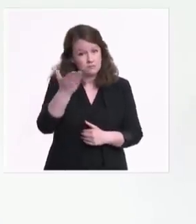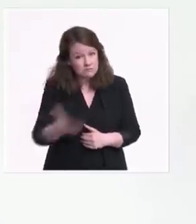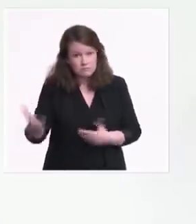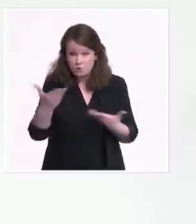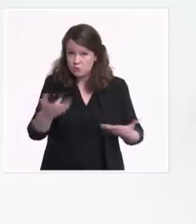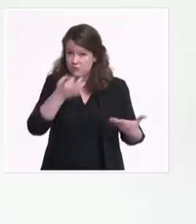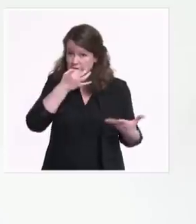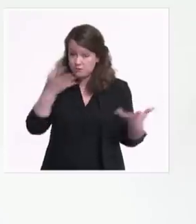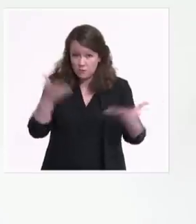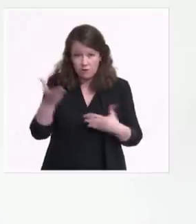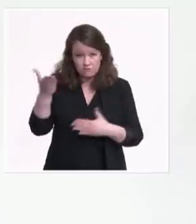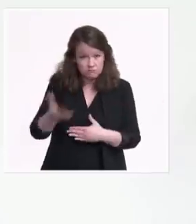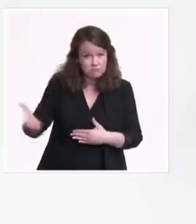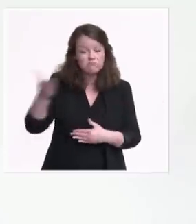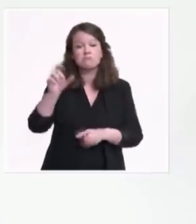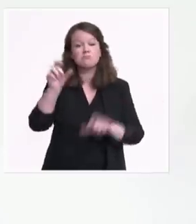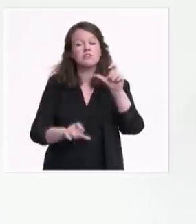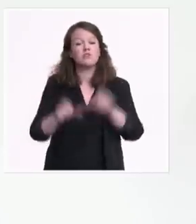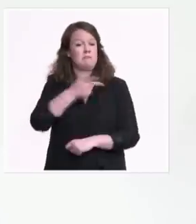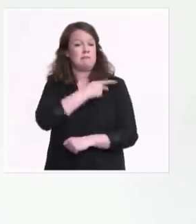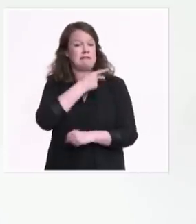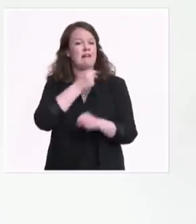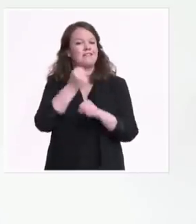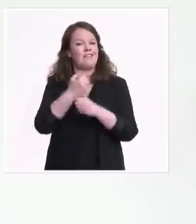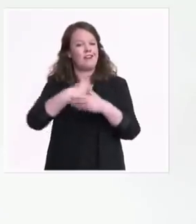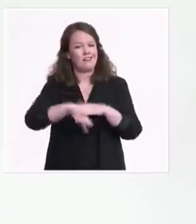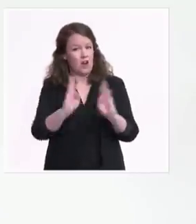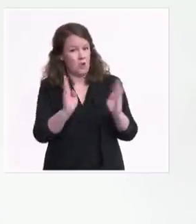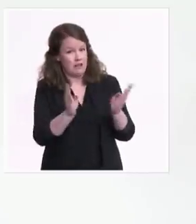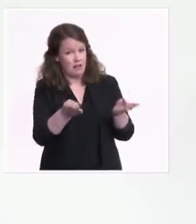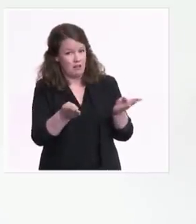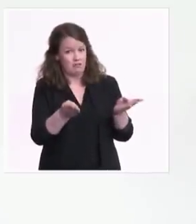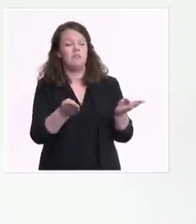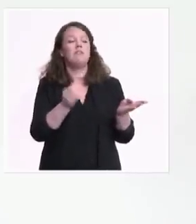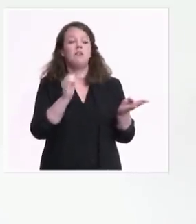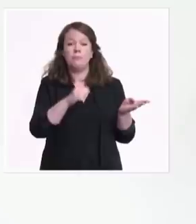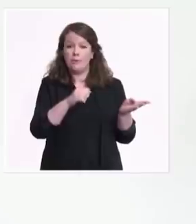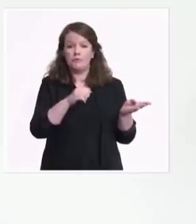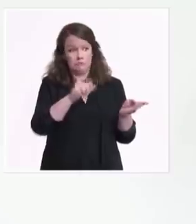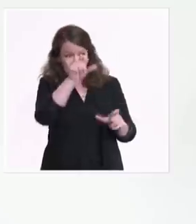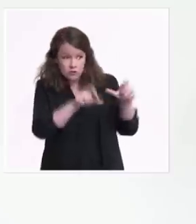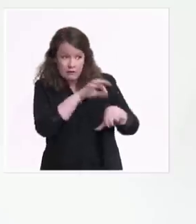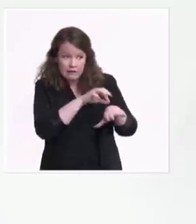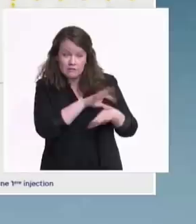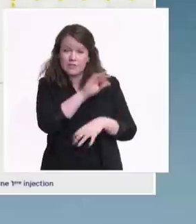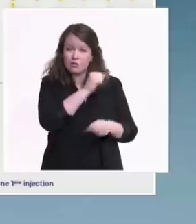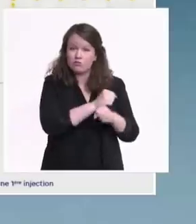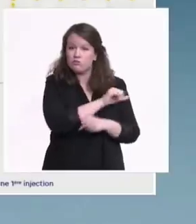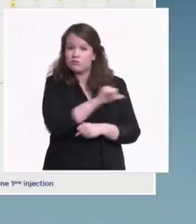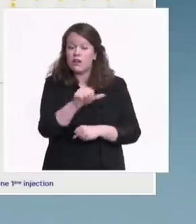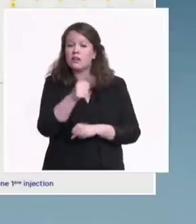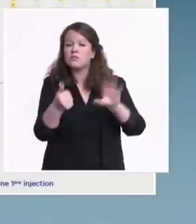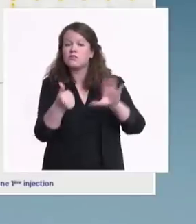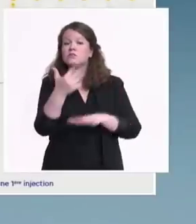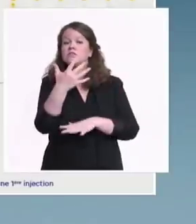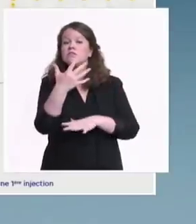AstraZeneca leurs patients âgés de 50 à 64 ans inclus lorsqu'ils ont des facteurs de risque de forme grave,